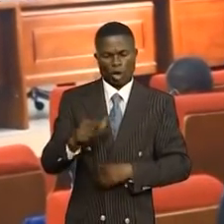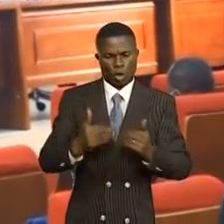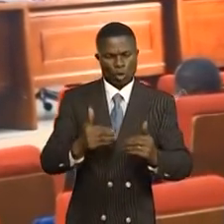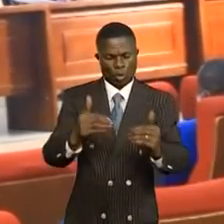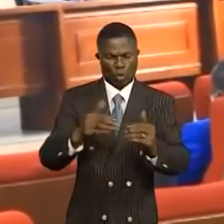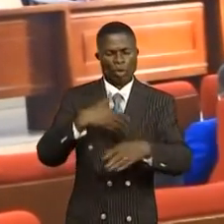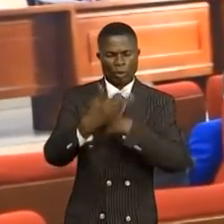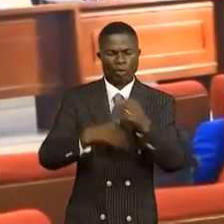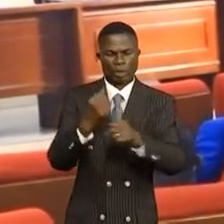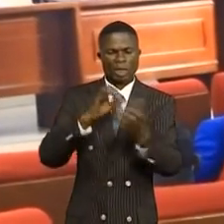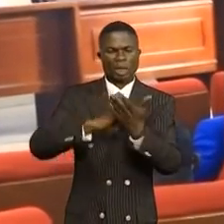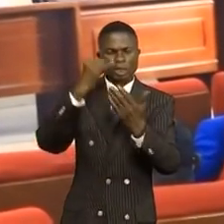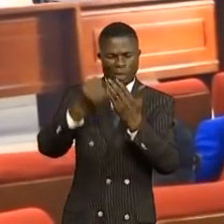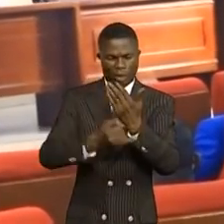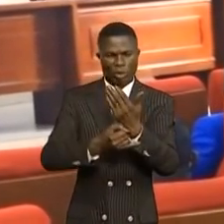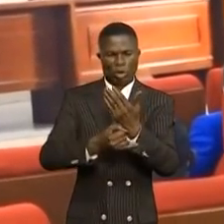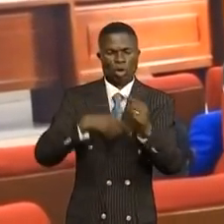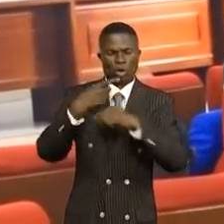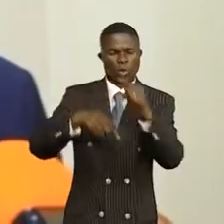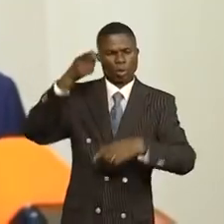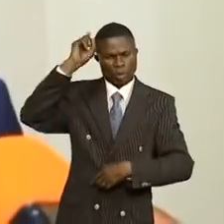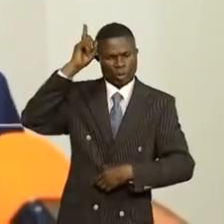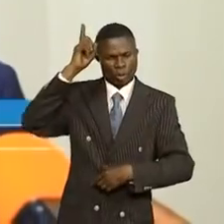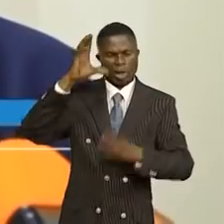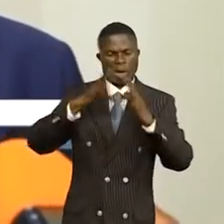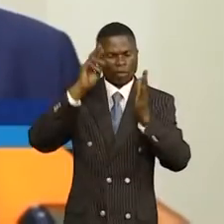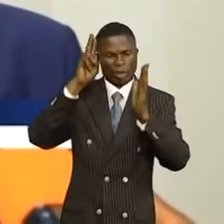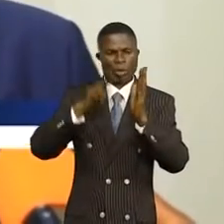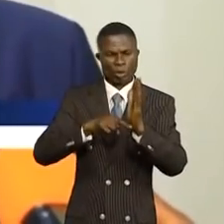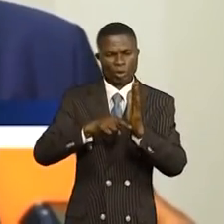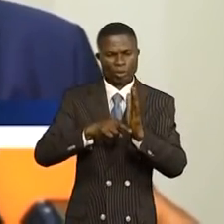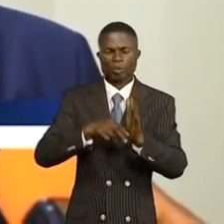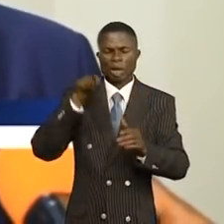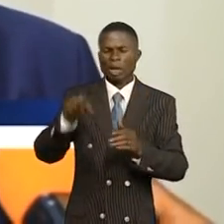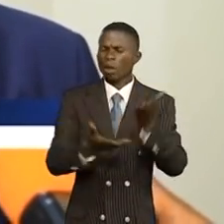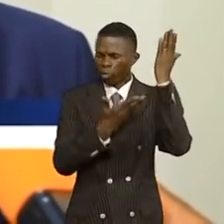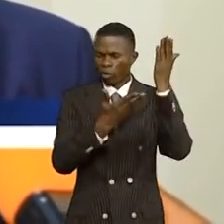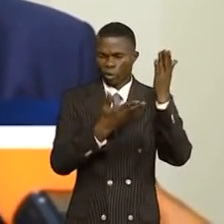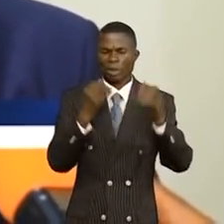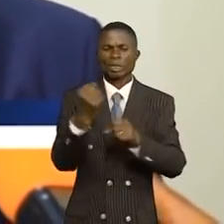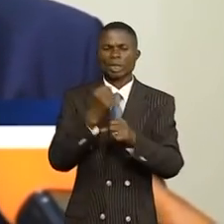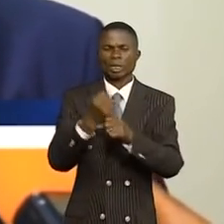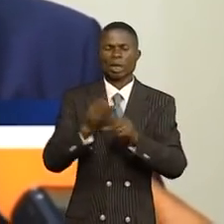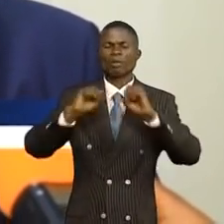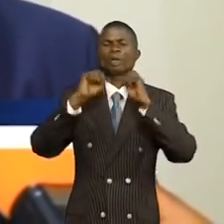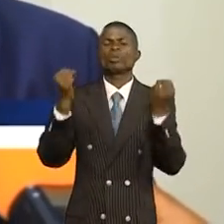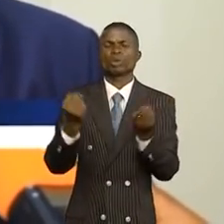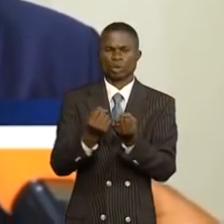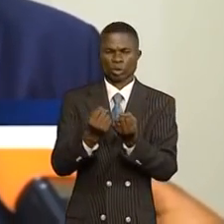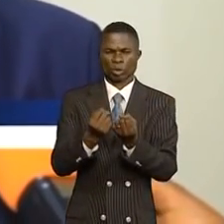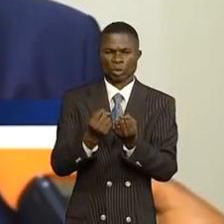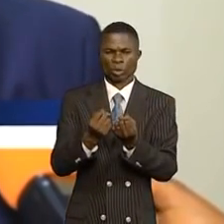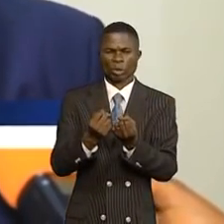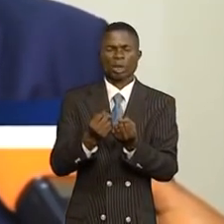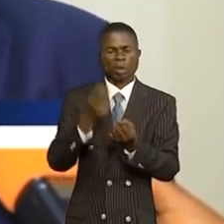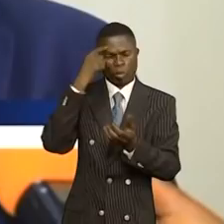la réalisation des projets que nous avons commencé avec le gouvernement. La priorité reste le secteur social, entendu